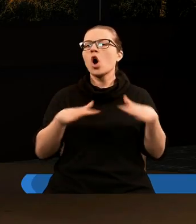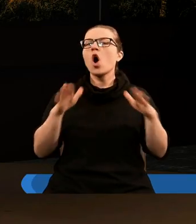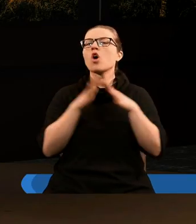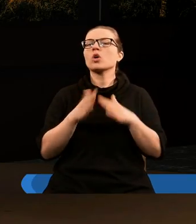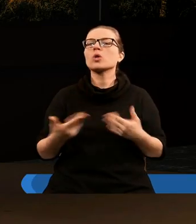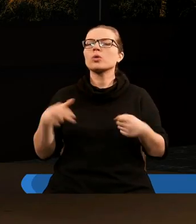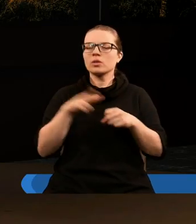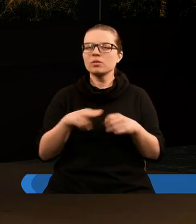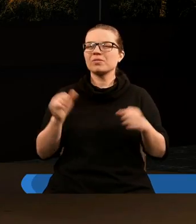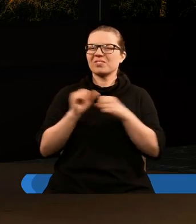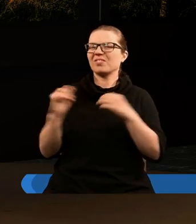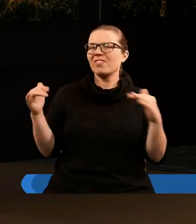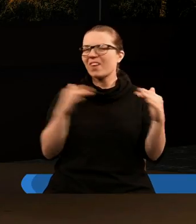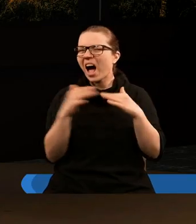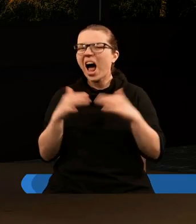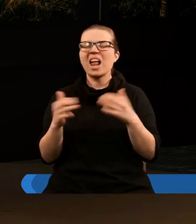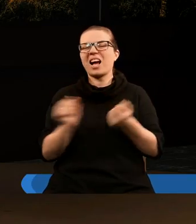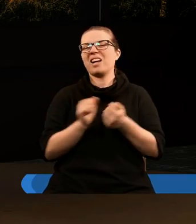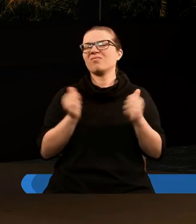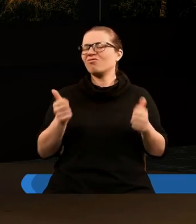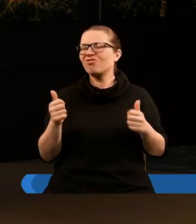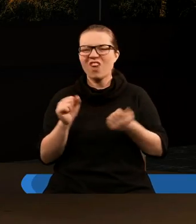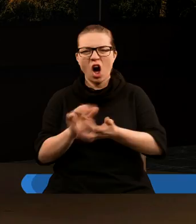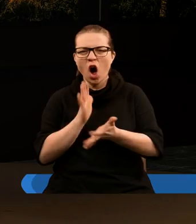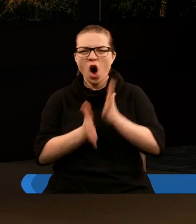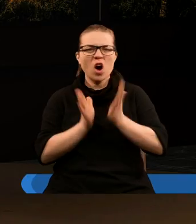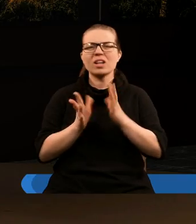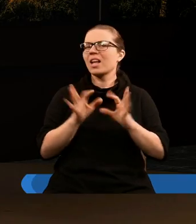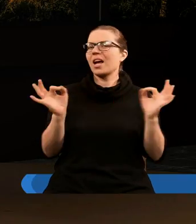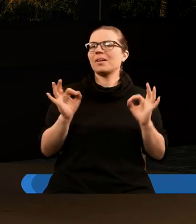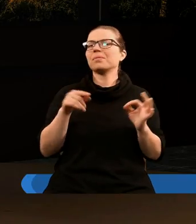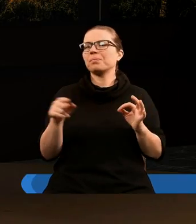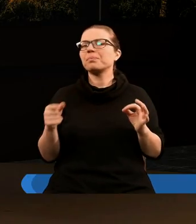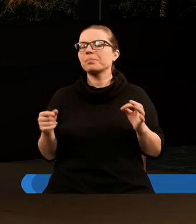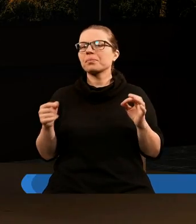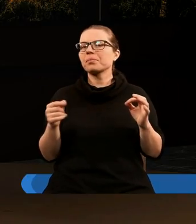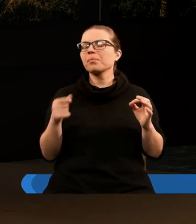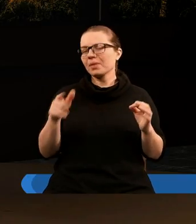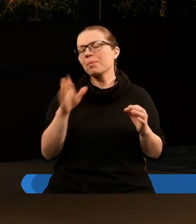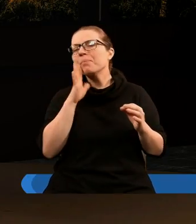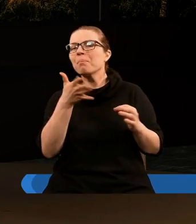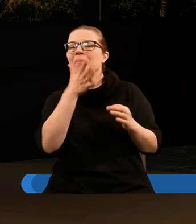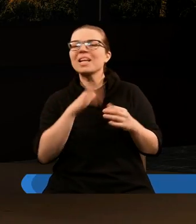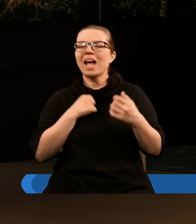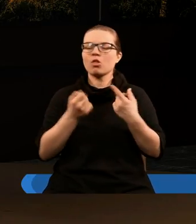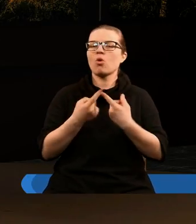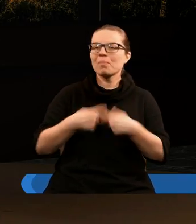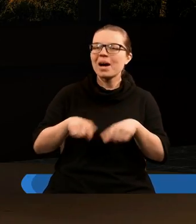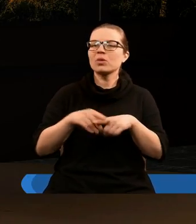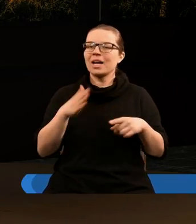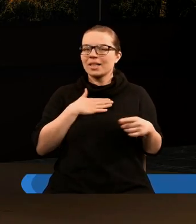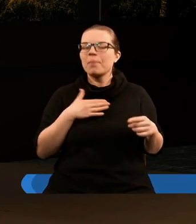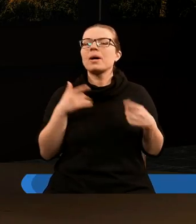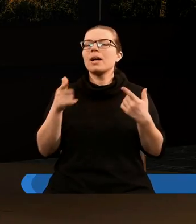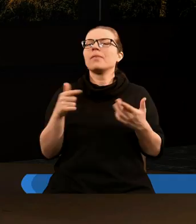jest w stanie walki, który jest w stanie wojny i ma do wykonania pewną, można powiedzieć, wojskową misję. Dlatego